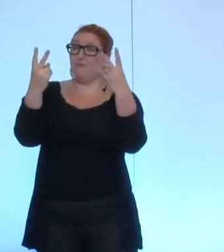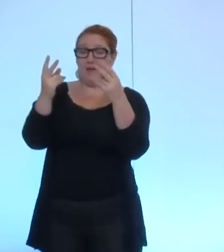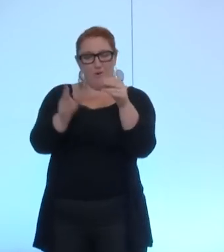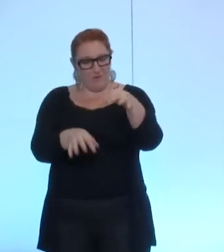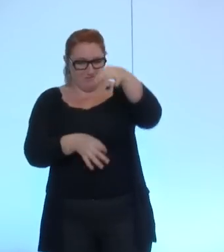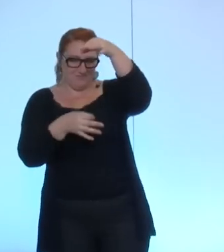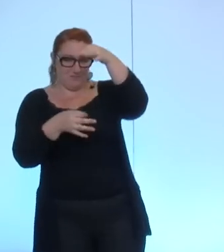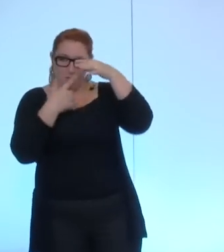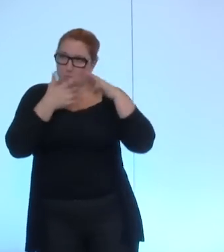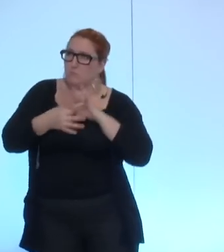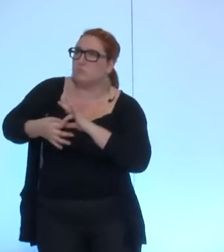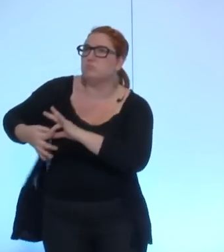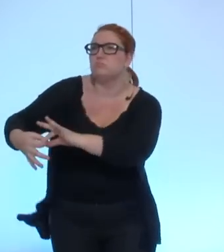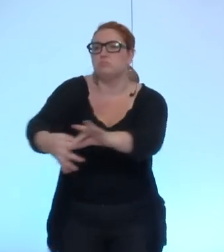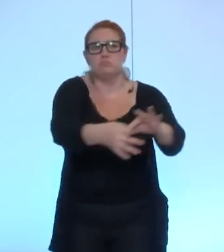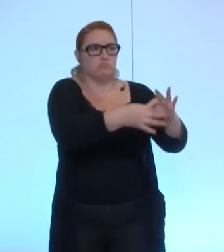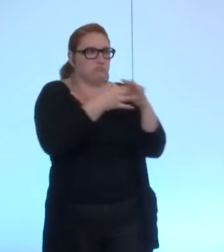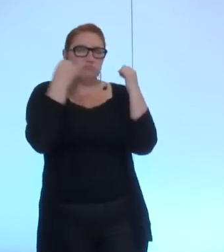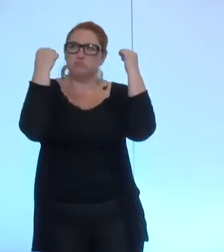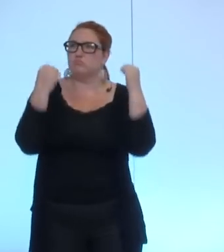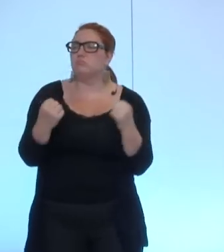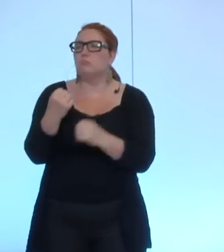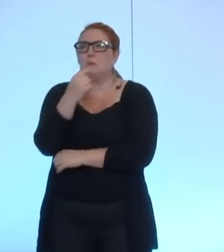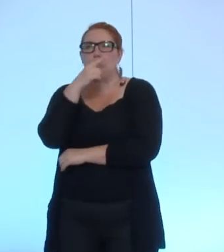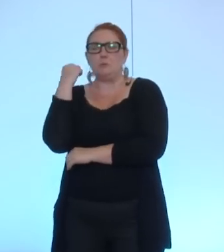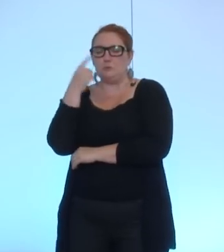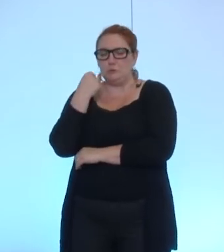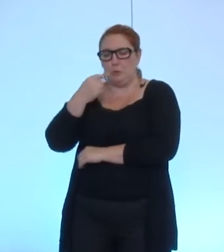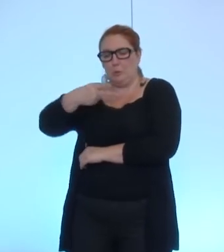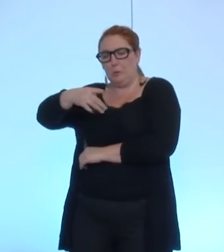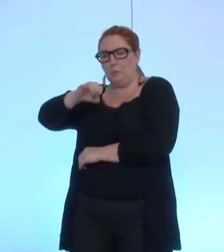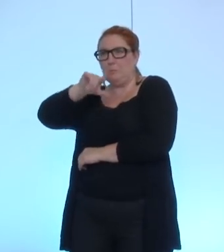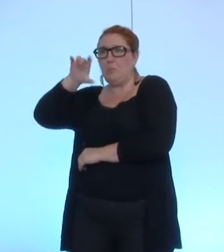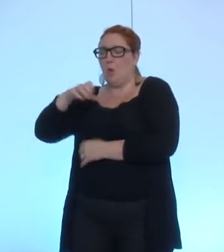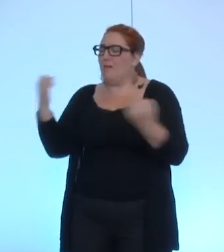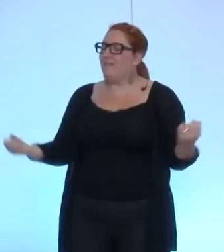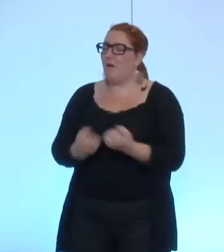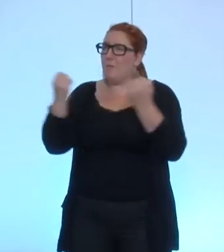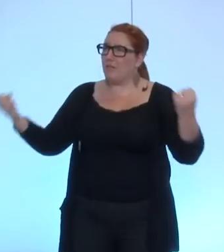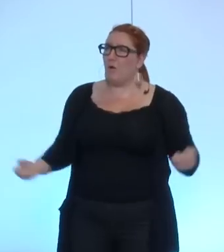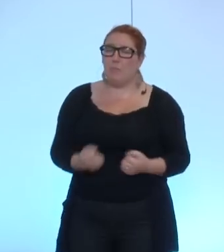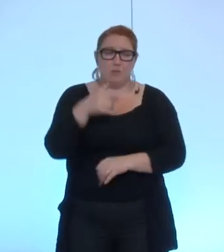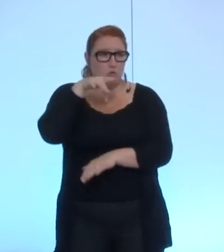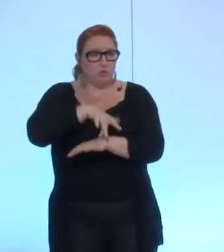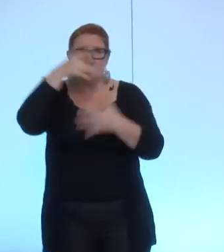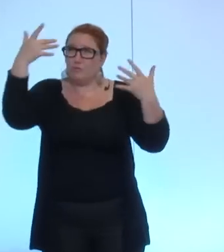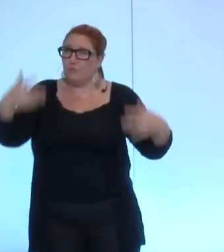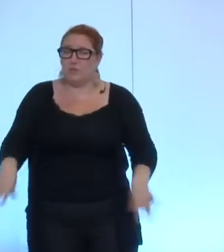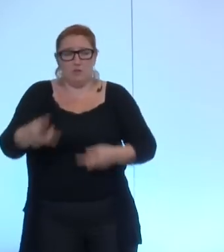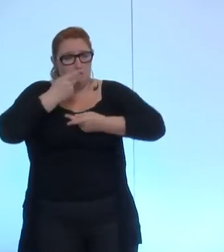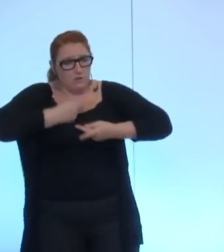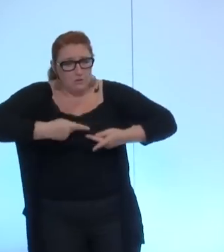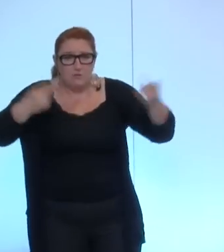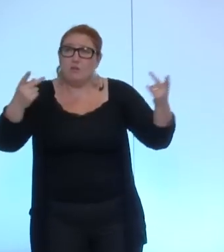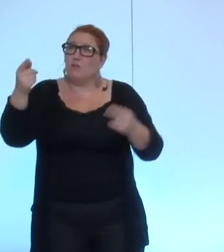Eric Piolle l'a dit durant notre campagne là où ils veulent diviser nous allons rassembler